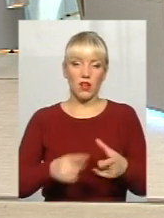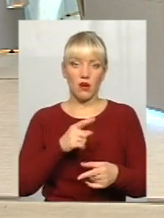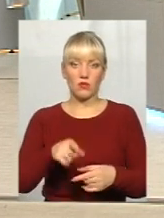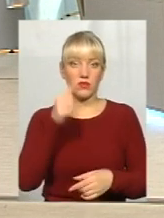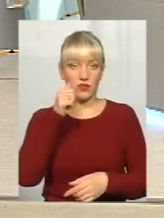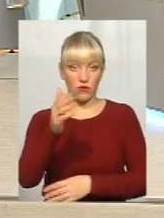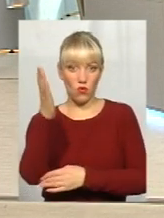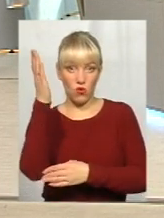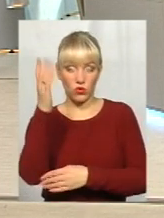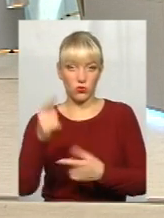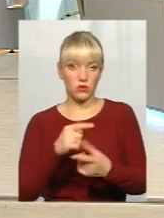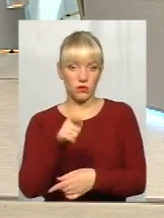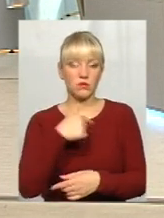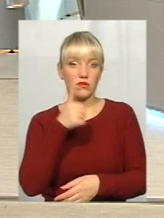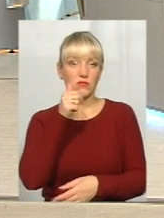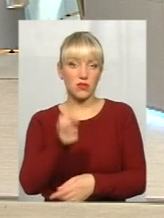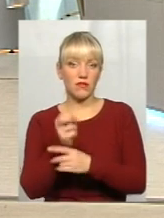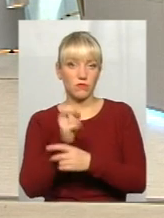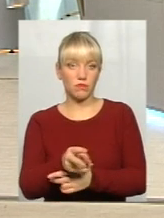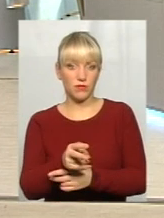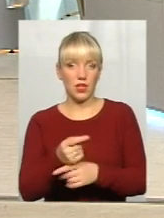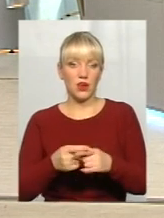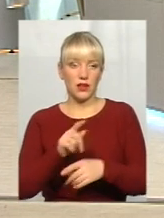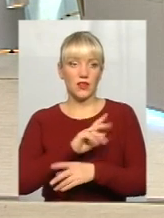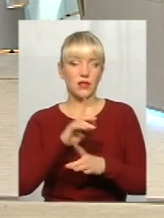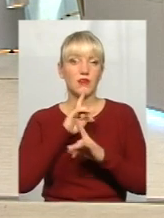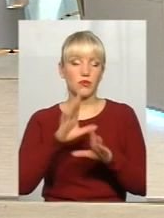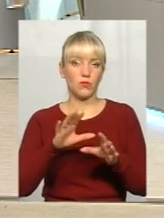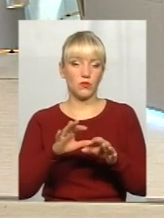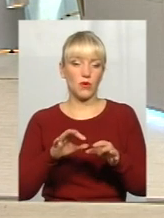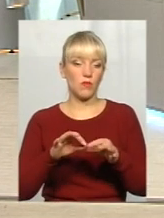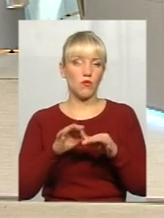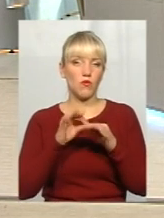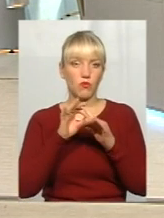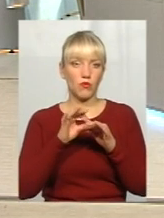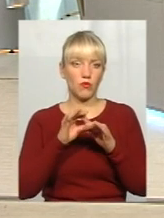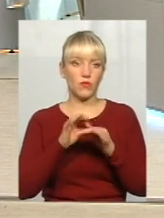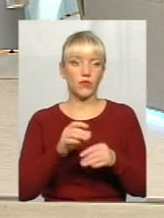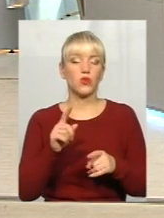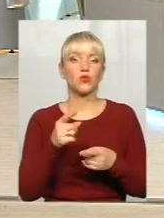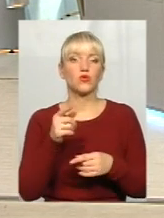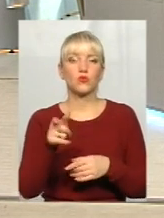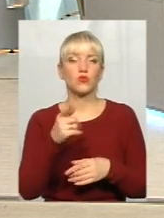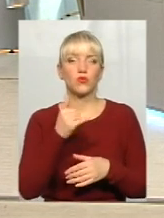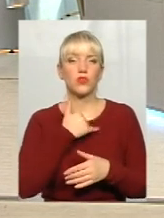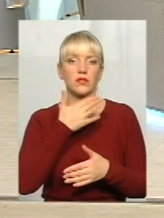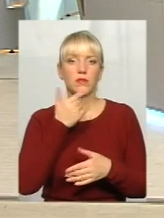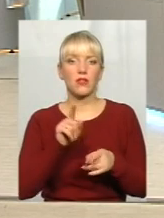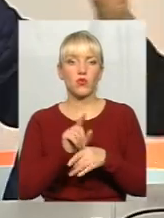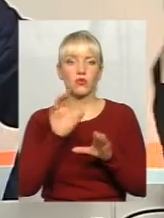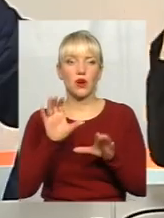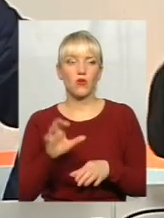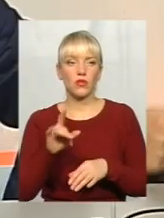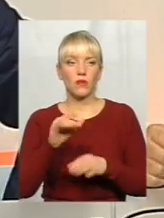голосуєш, або ми просто завтра не пустимо більше нікуди, від нас не відстою не виступати, не говорять. Чому немає у нас закону про